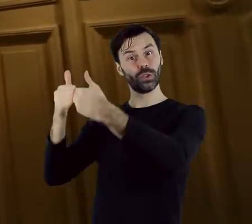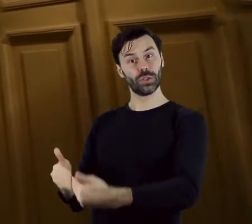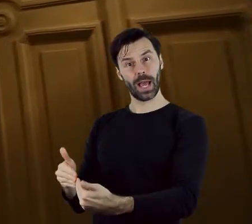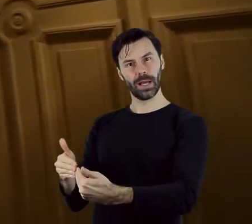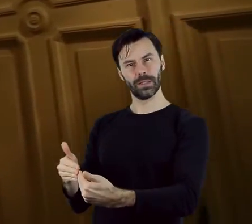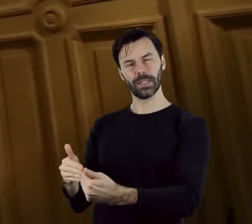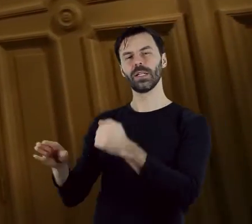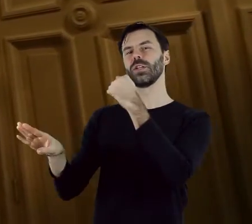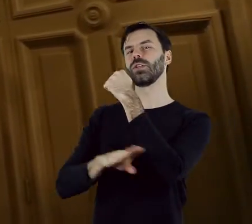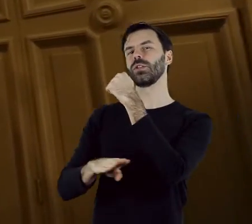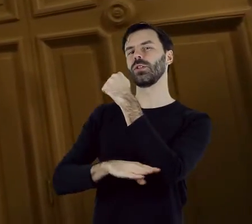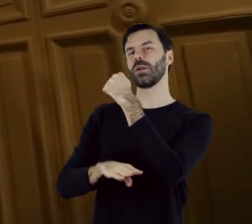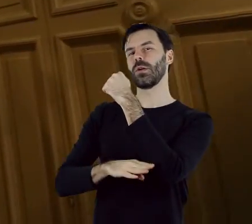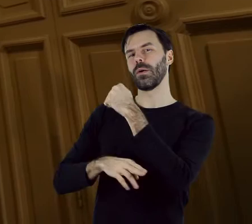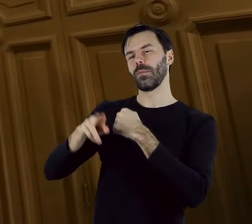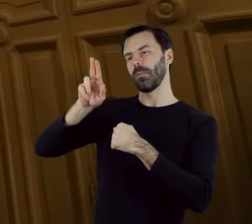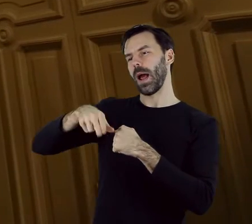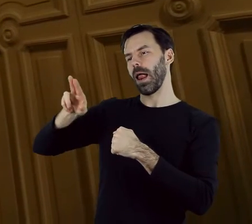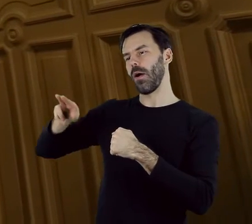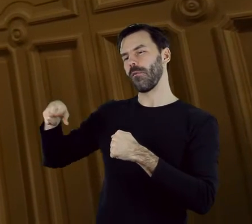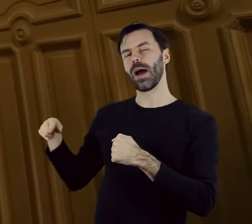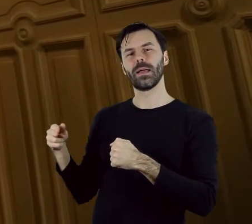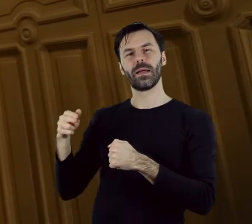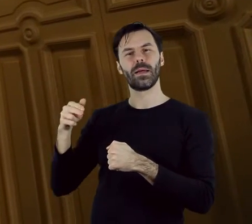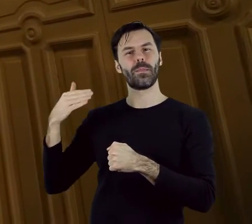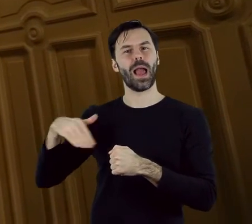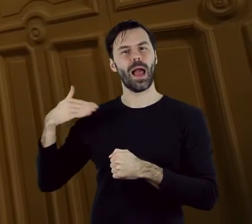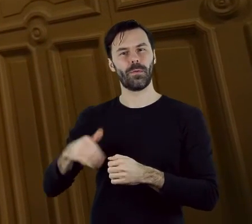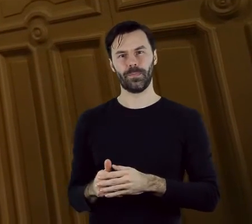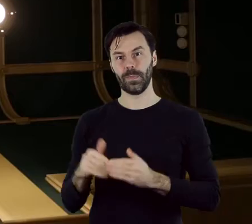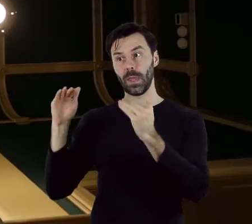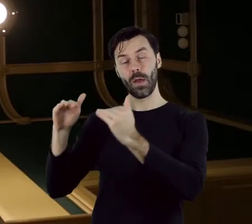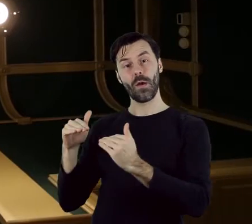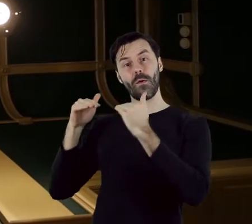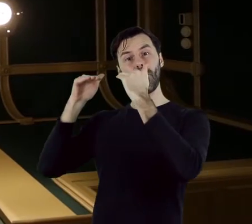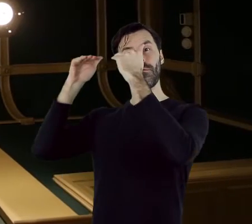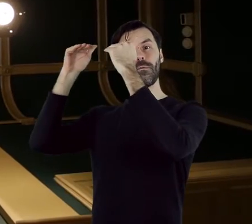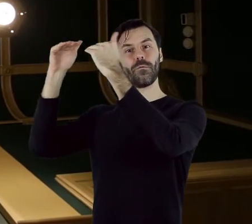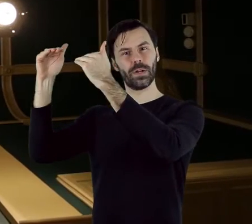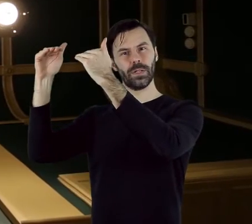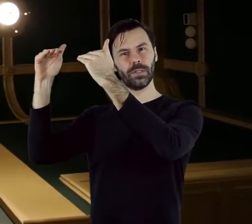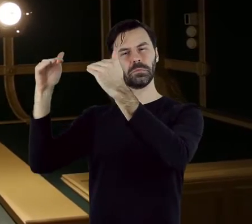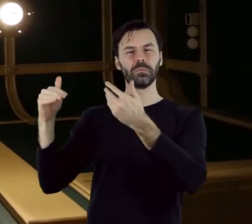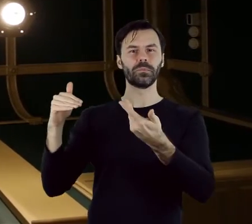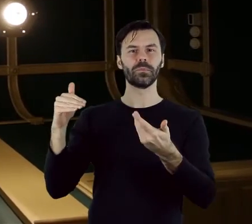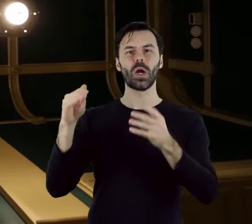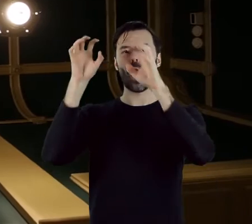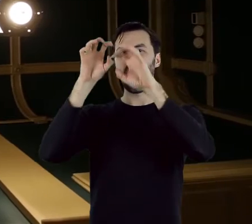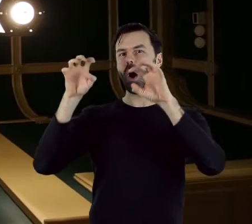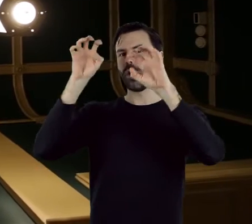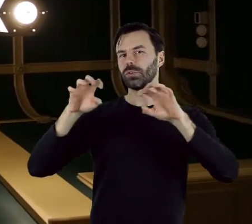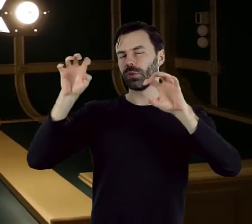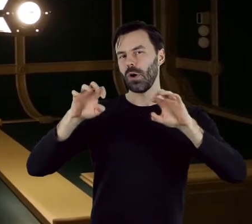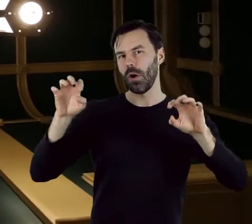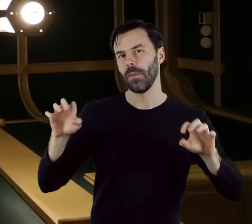Ściany wyłożone są wysoką, malowaną na kolor kości słoniowej boazerią. Powyżej dzielone pilastrami